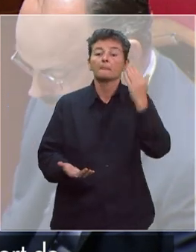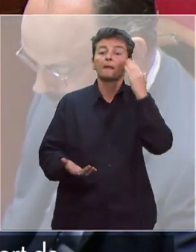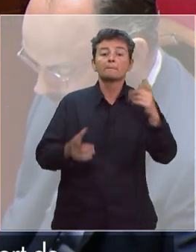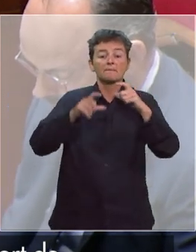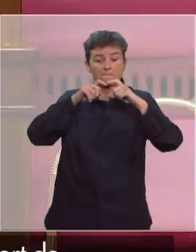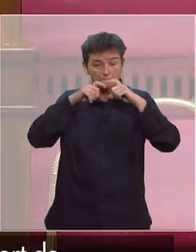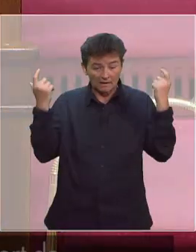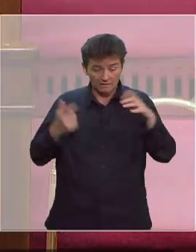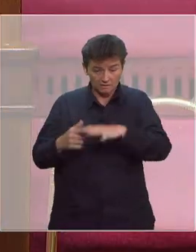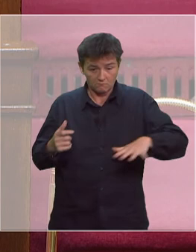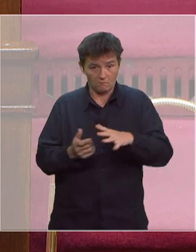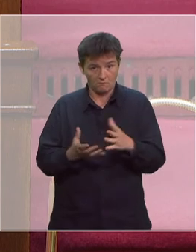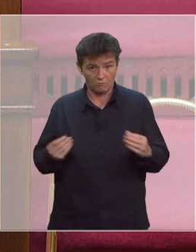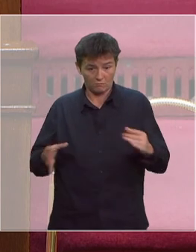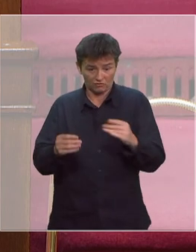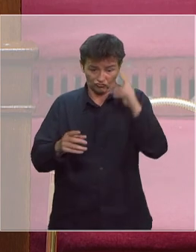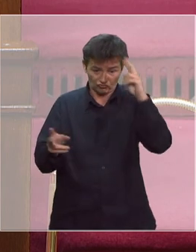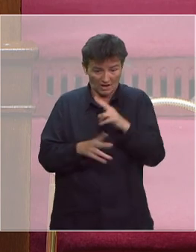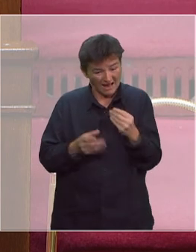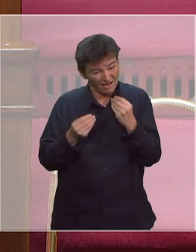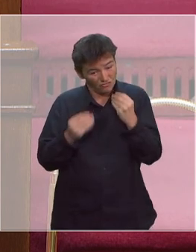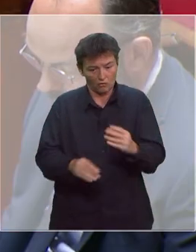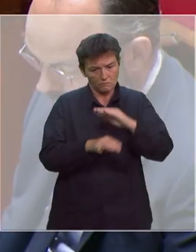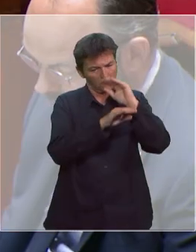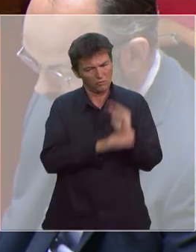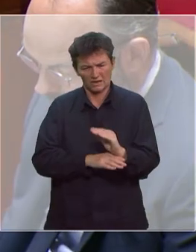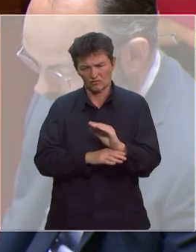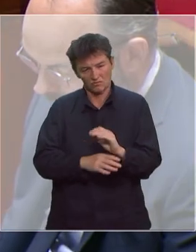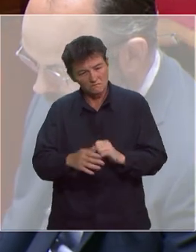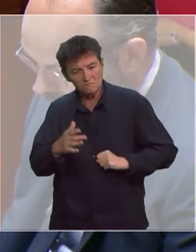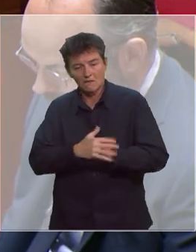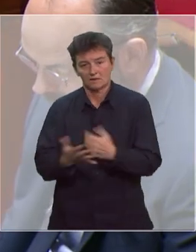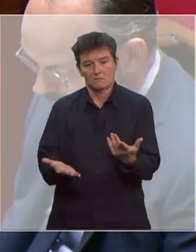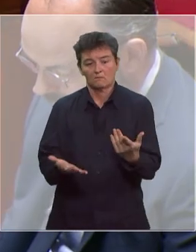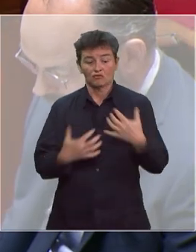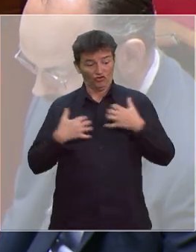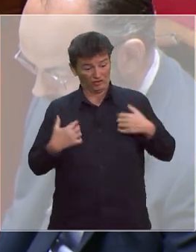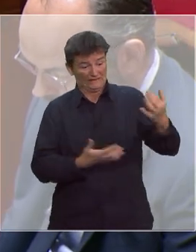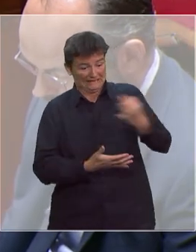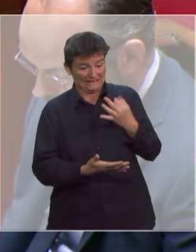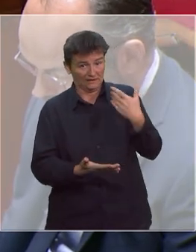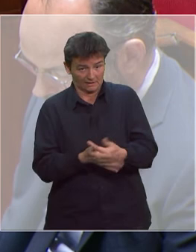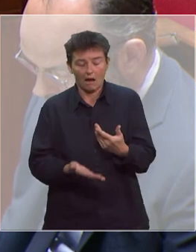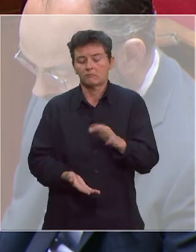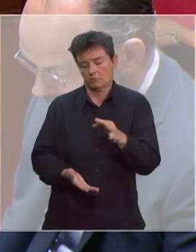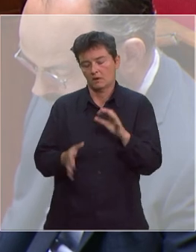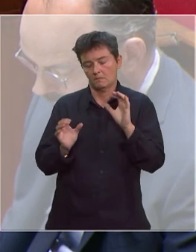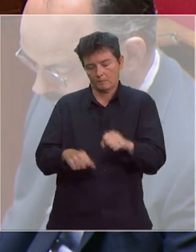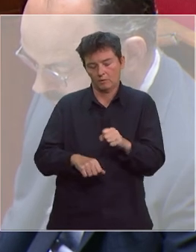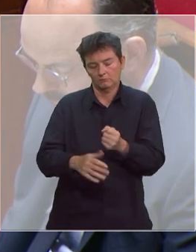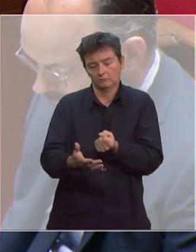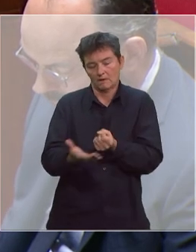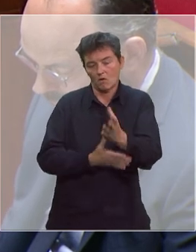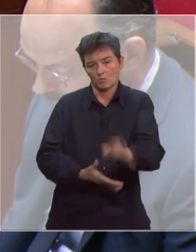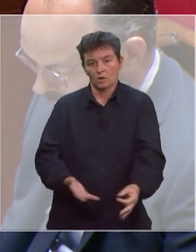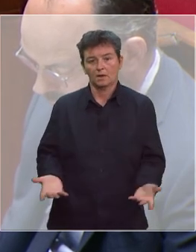population générale pouvait permettre de renforcer l'efficacité du dispositif, si les recommandations des scientifiques allaient dans ce sens, alors nous serions amenés à communiquer en